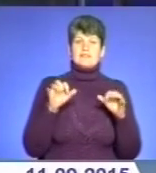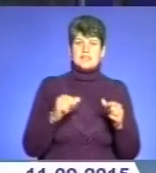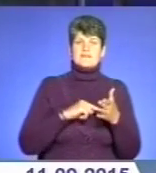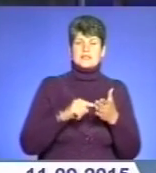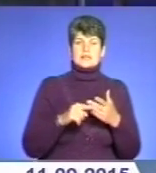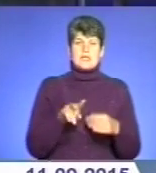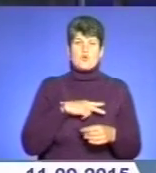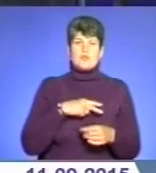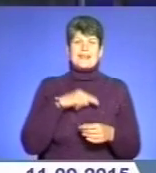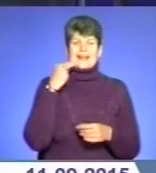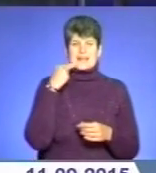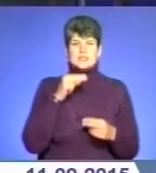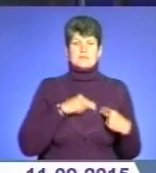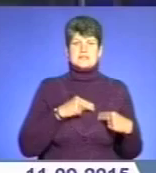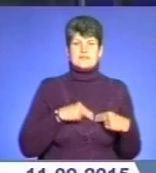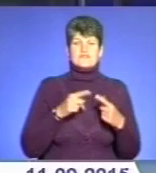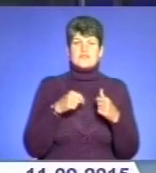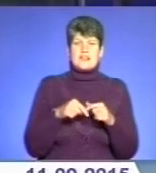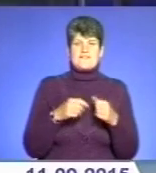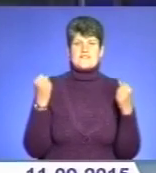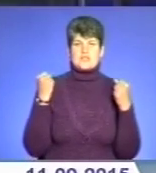кращих працівників сфери фізичної культури.